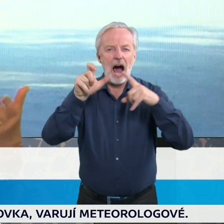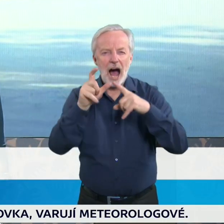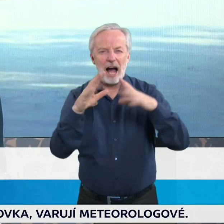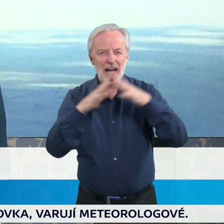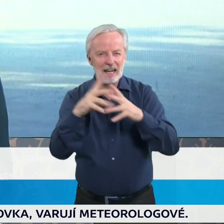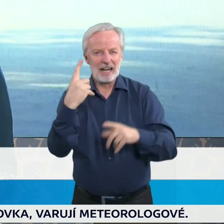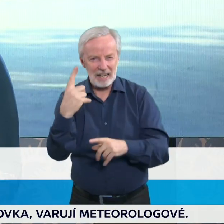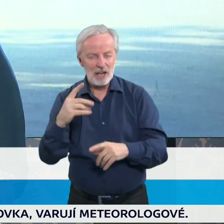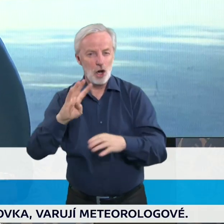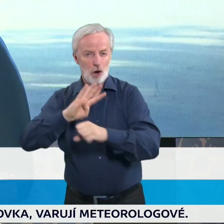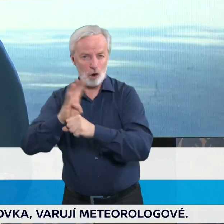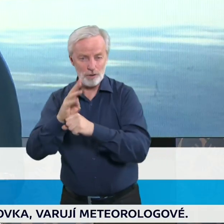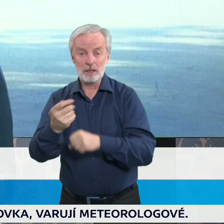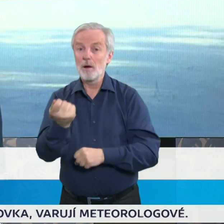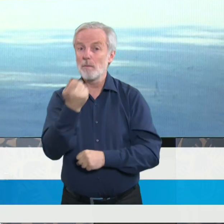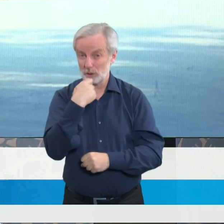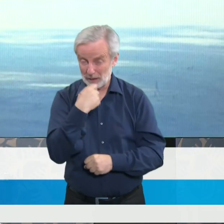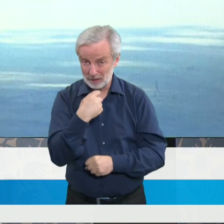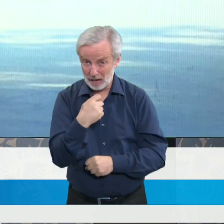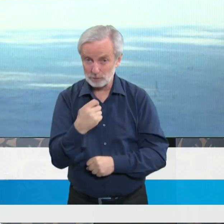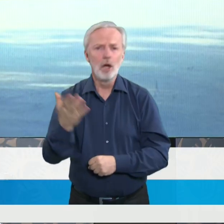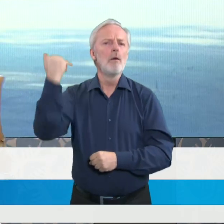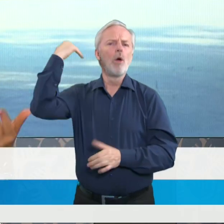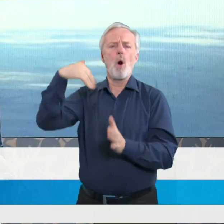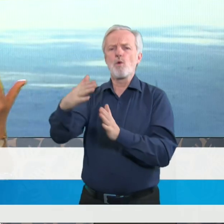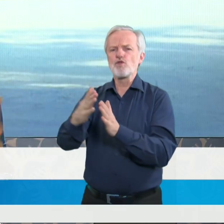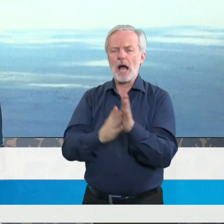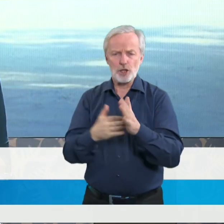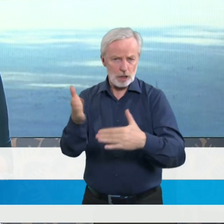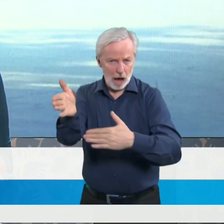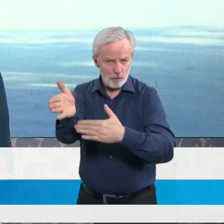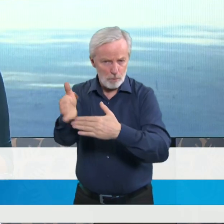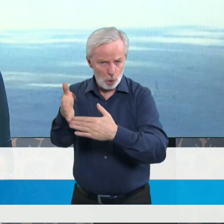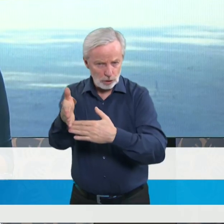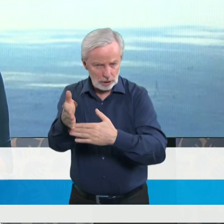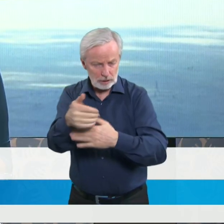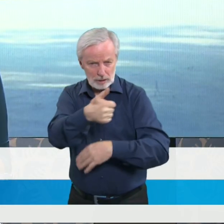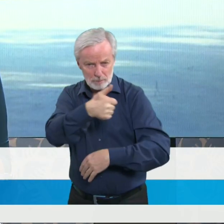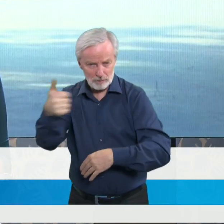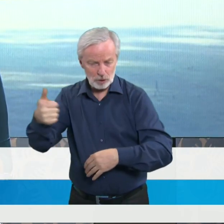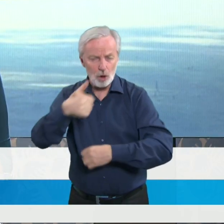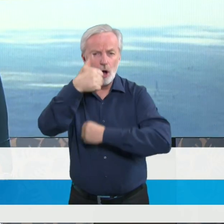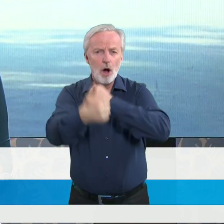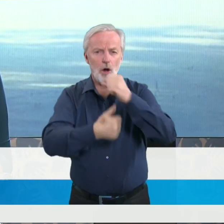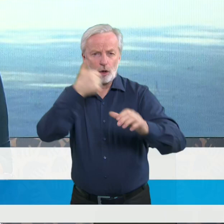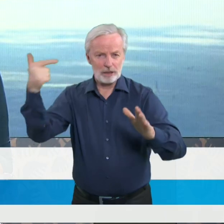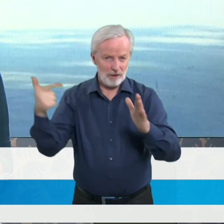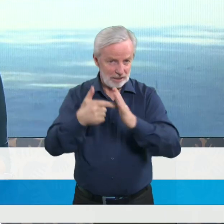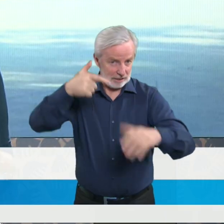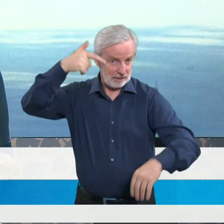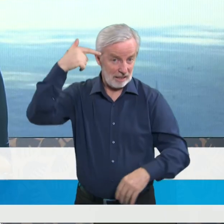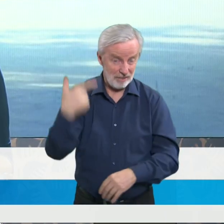který vlastně byl zpuštěn už 1.12.2020 v souvislosti s podzimní vlnou. A